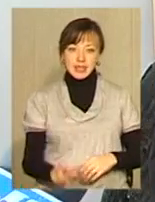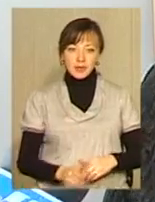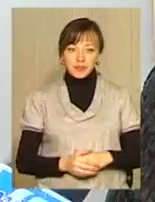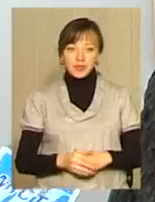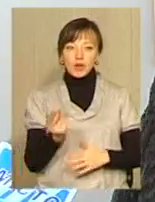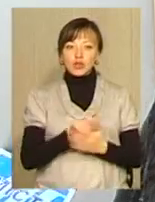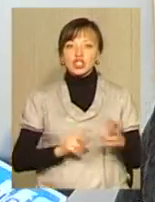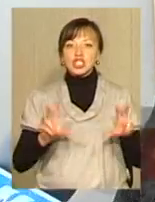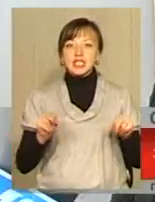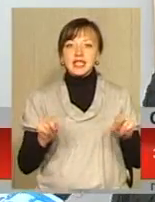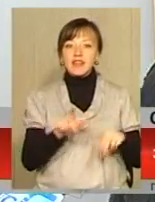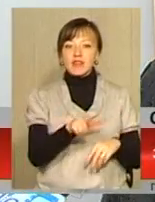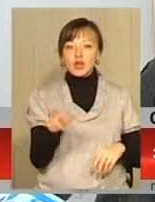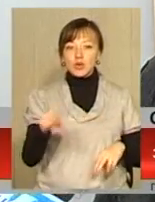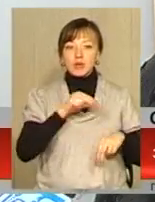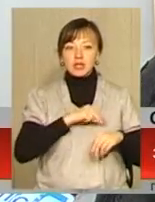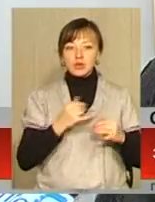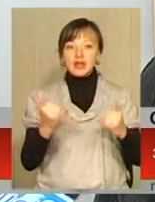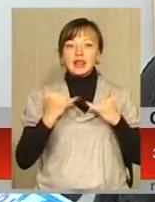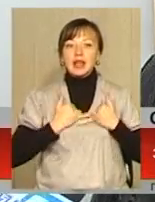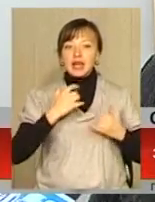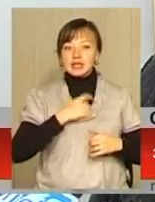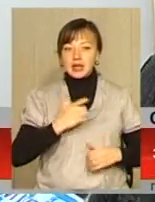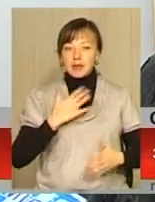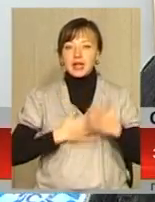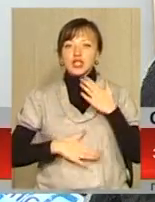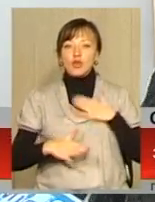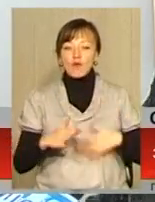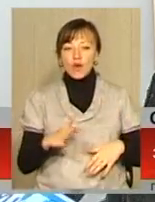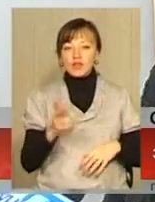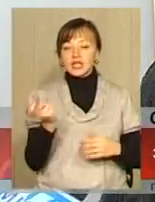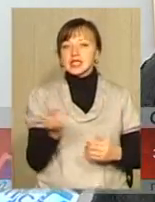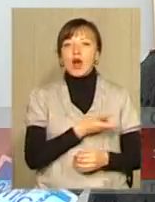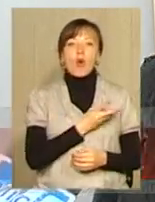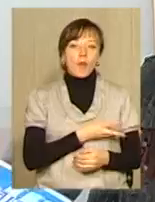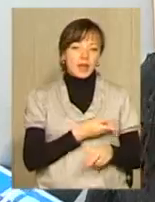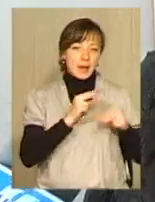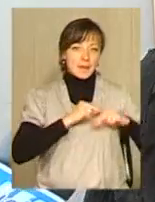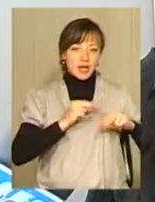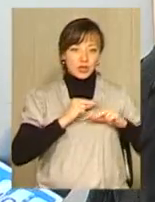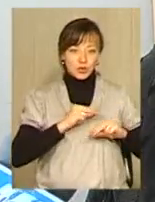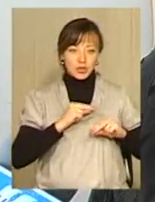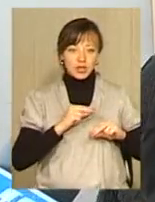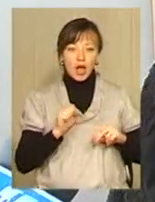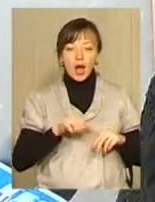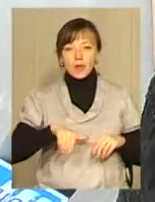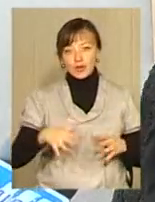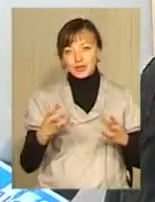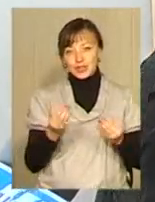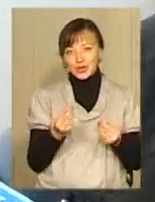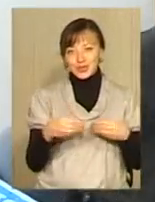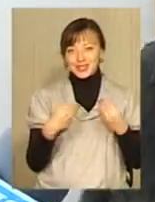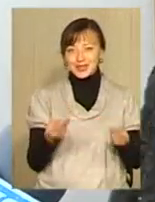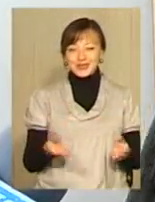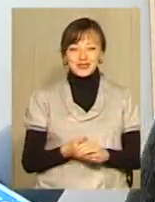щасливі люди. Вони працюють для себе, для задоволення, вони з захопленням працюють, а потім ще й гроші